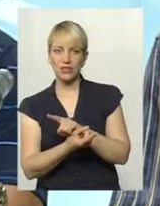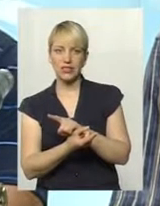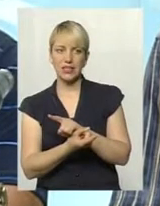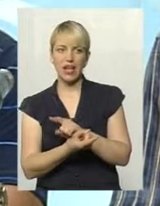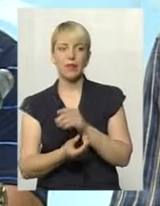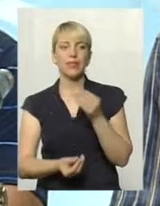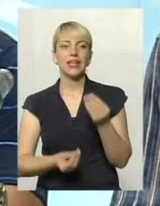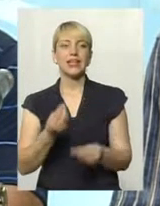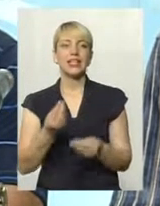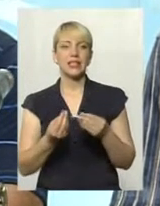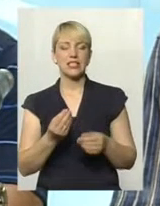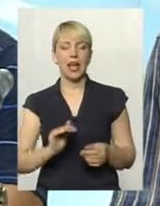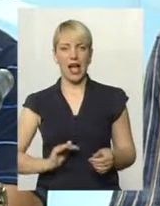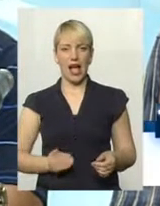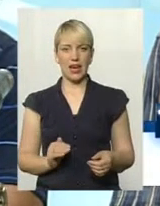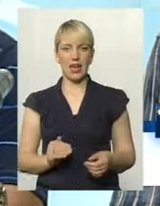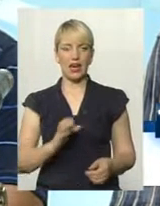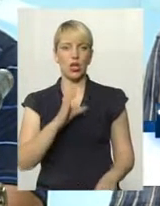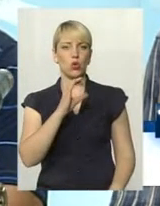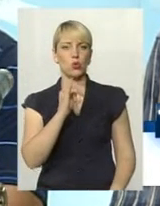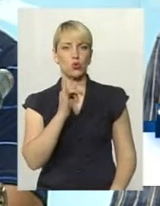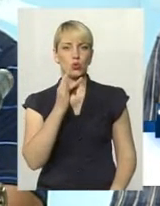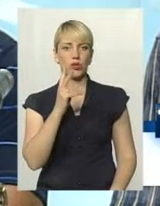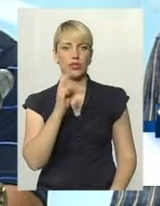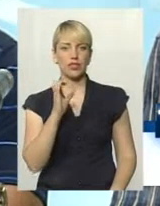іграшку олігархів Суркійса Ахметова,